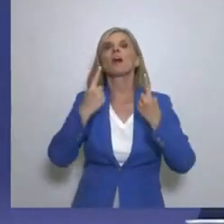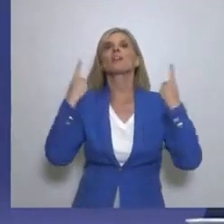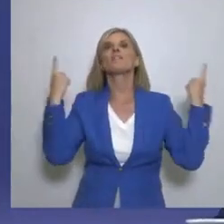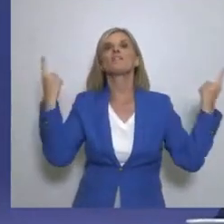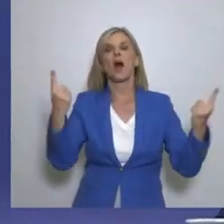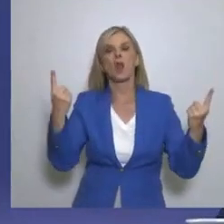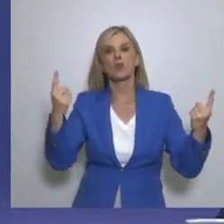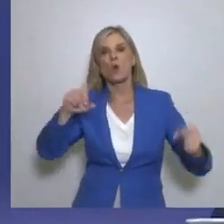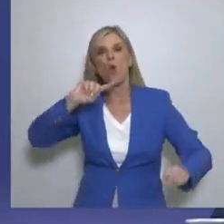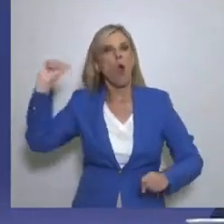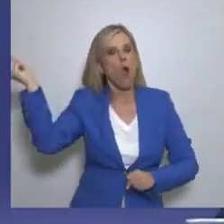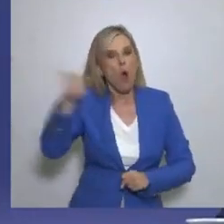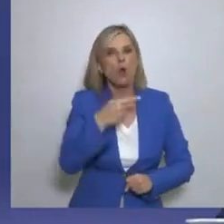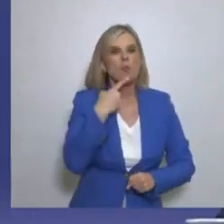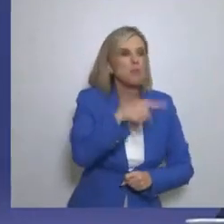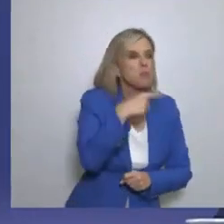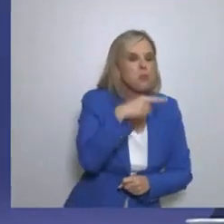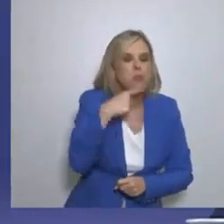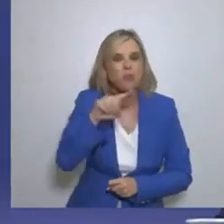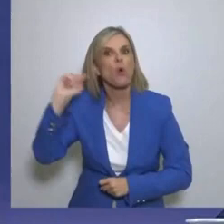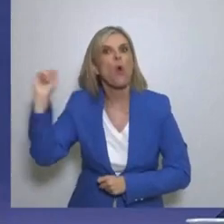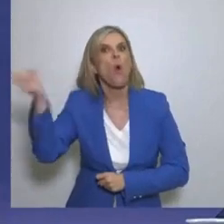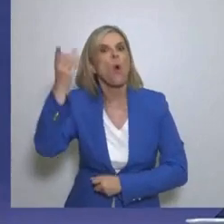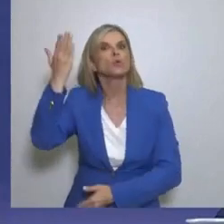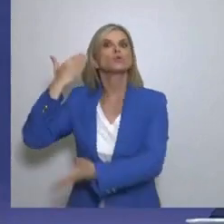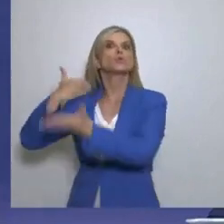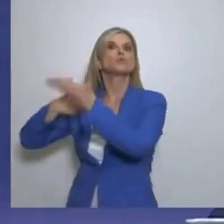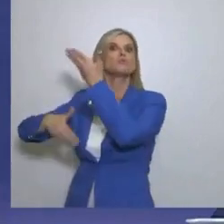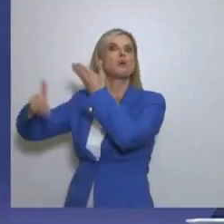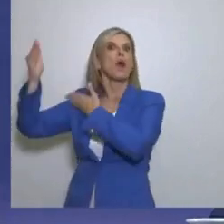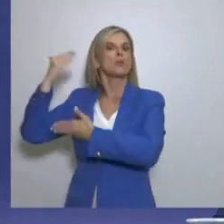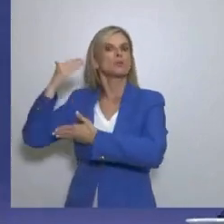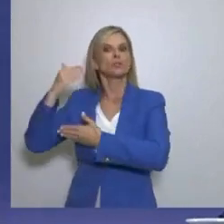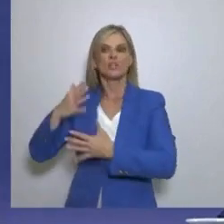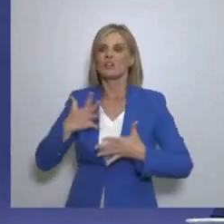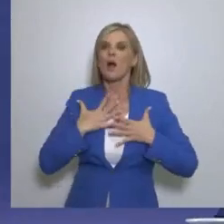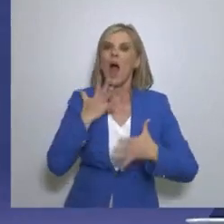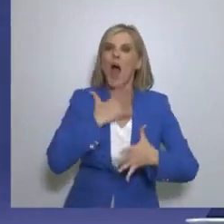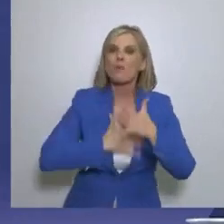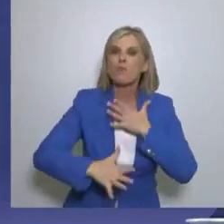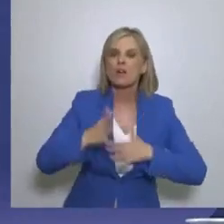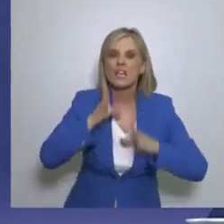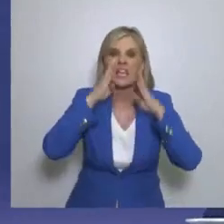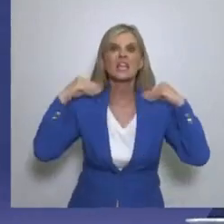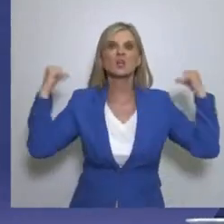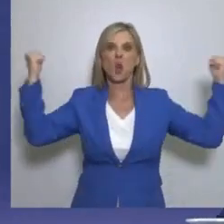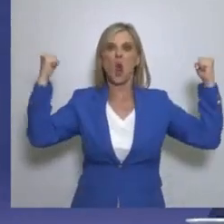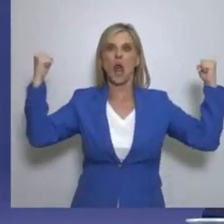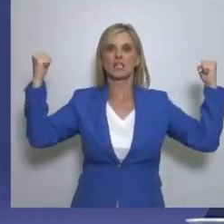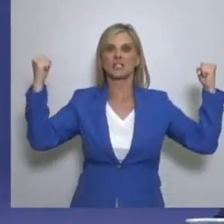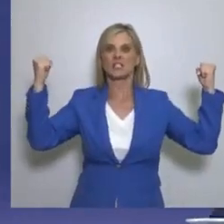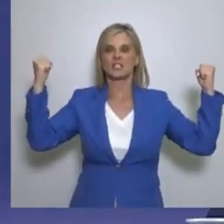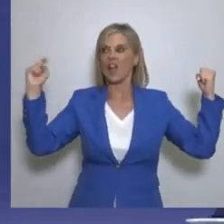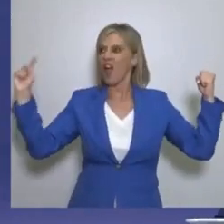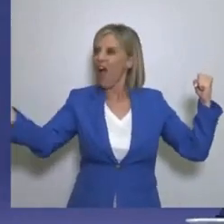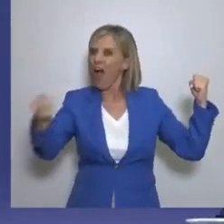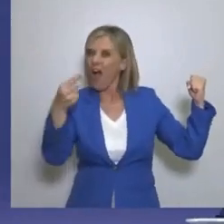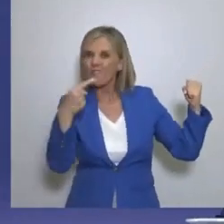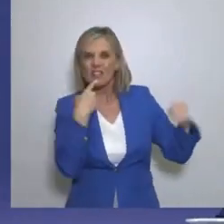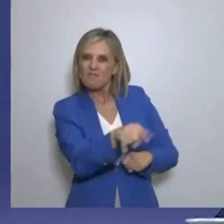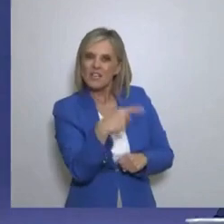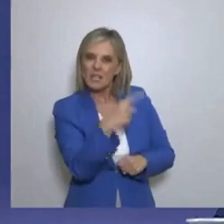άπαντες όλοι Τους προγονούς μου Υβρίζουν τους παγκοσμιοποιητές Υβρίζουν τους ήρωές μου Αυτό με Ελλήνω